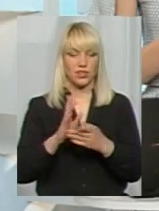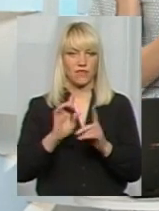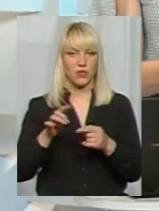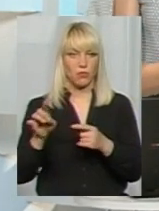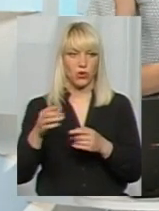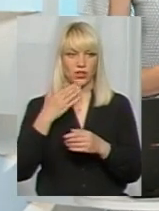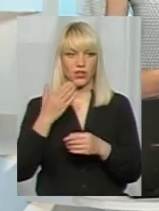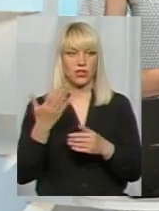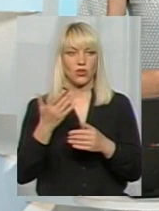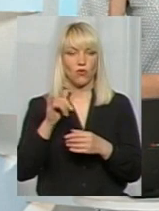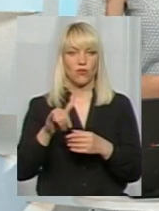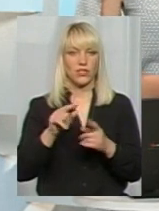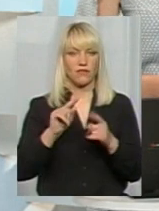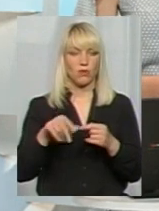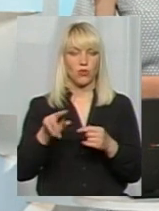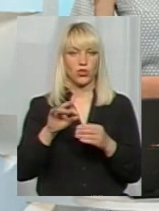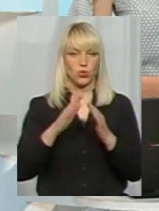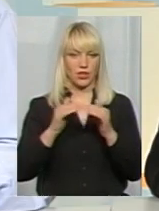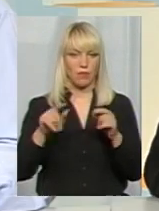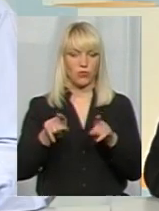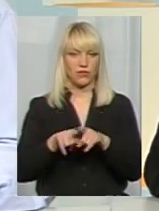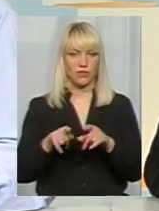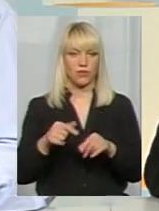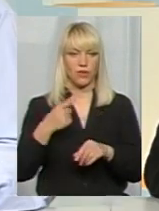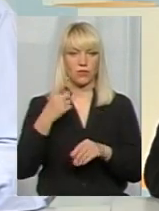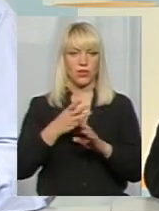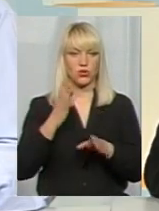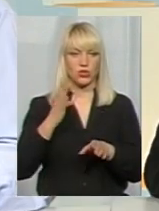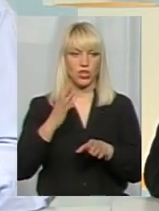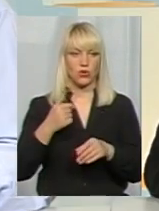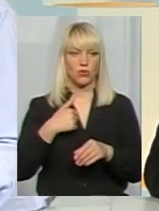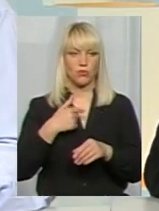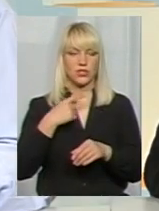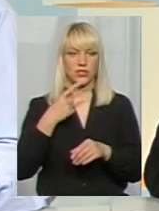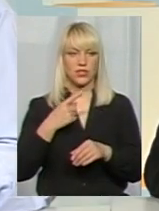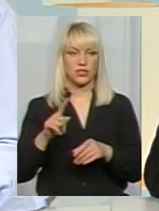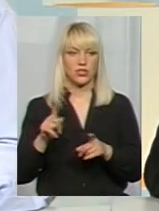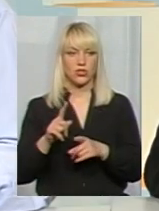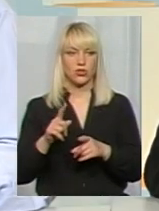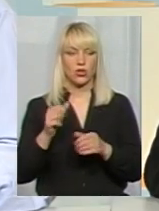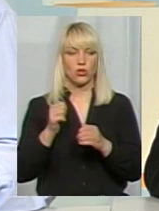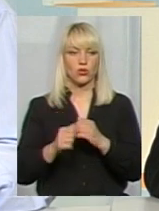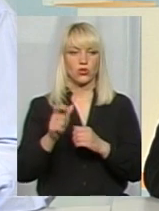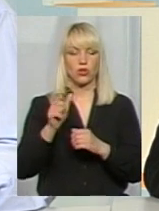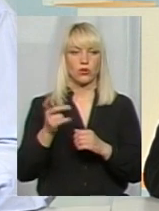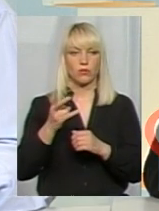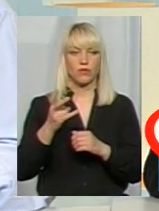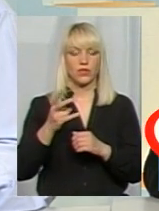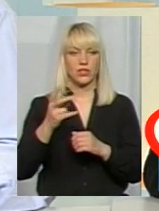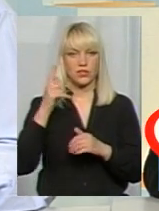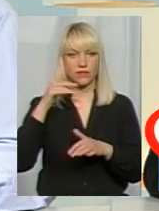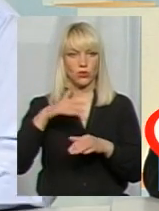У вас які особливі вимоги? Я, в першу чергу, хотів би зупинитися на те, що кожна людина має освідомлювати,